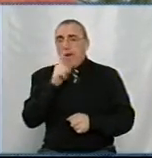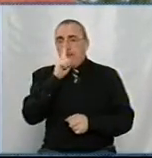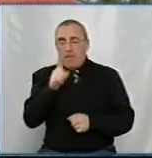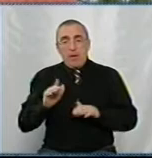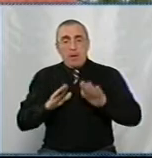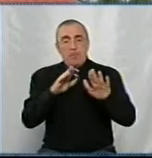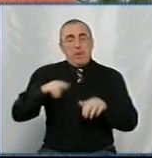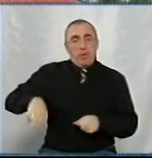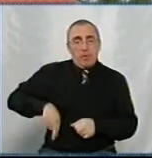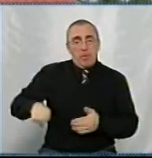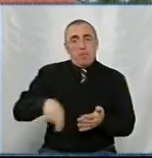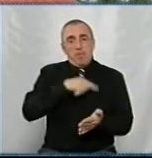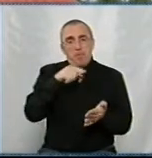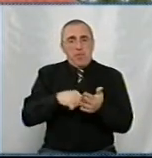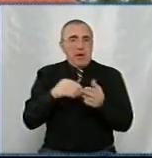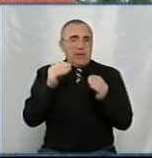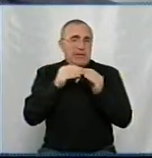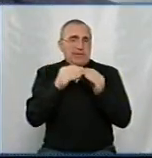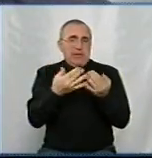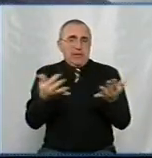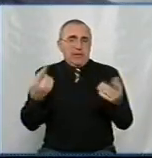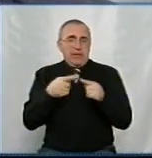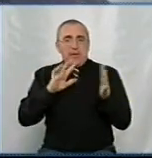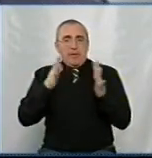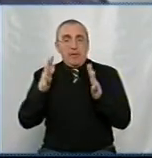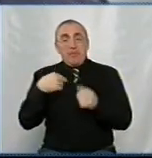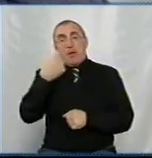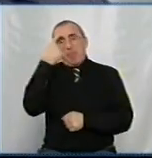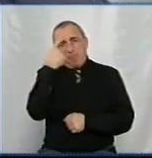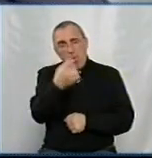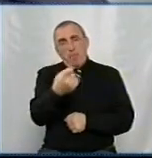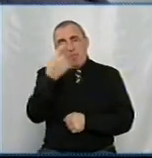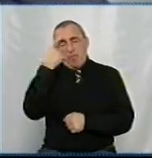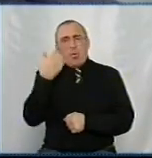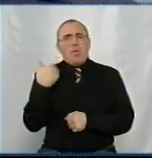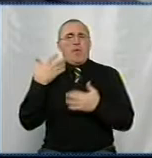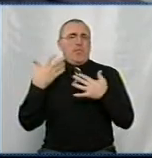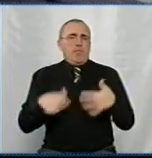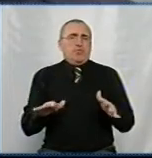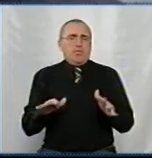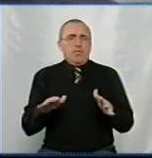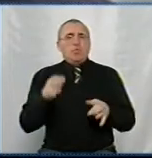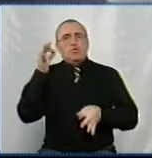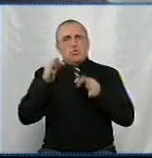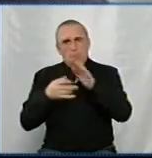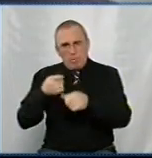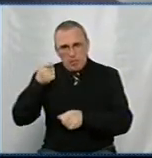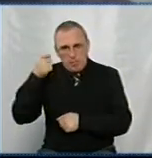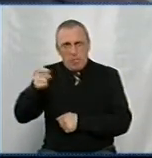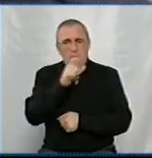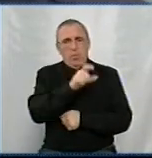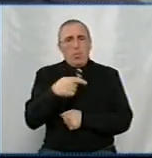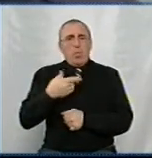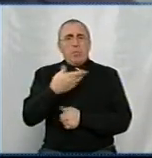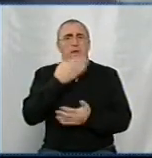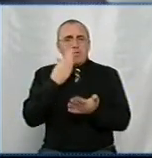заступник директора. По місту десятки таких випадків. Ми не просто їх попереджали, ми вже і до суду подавали на цих людей. У